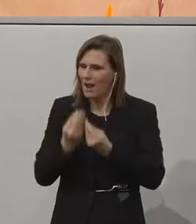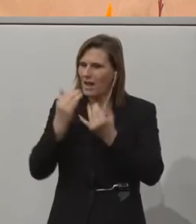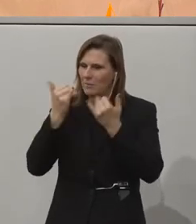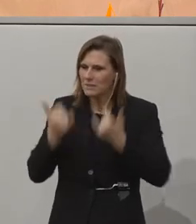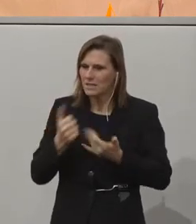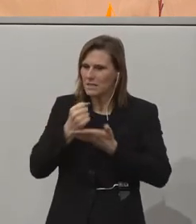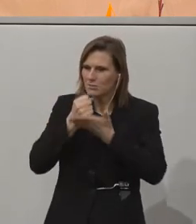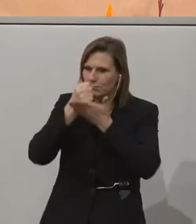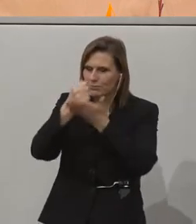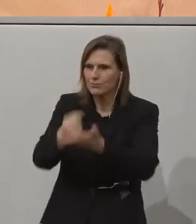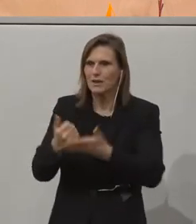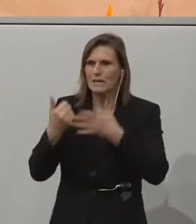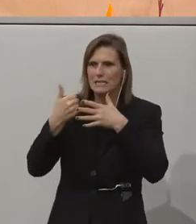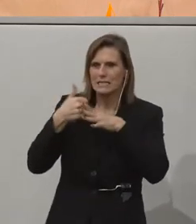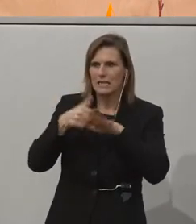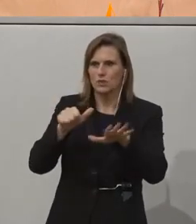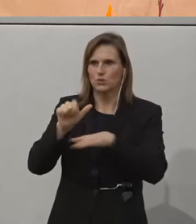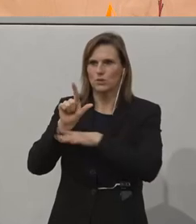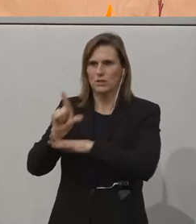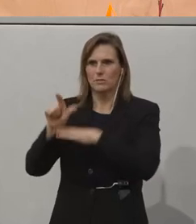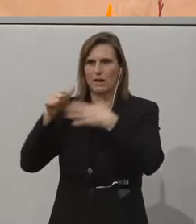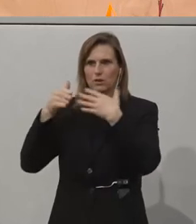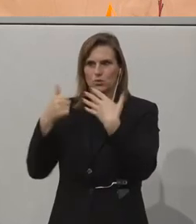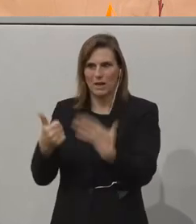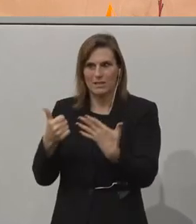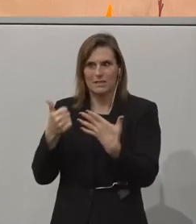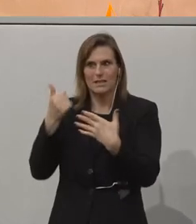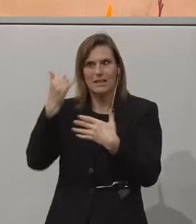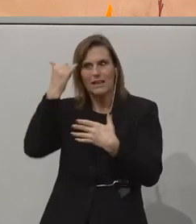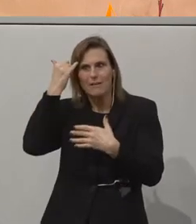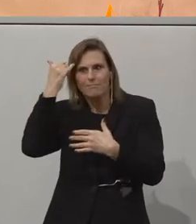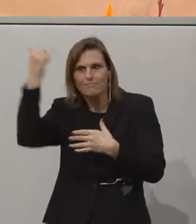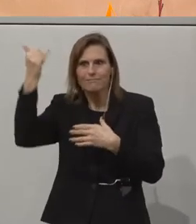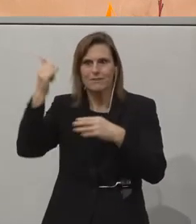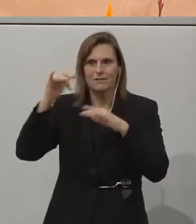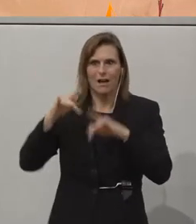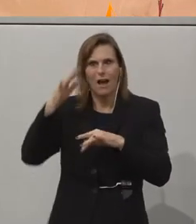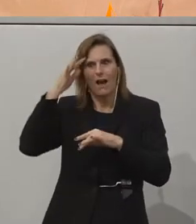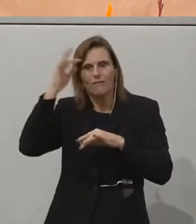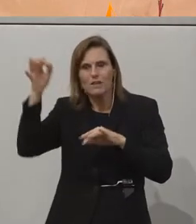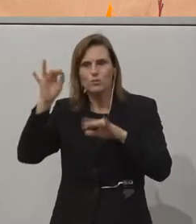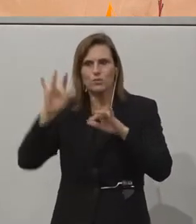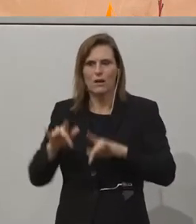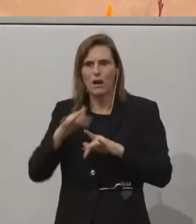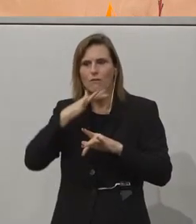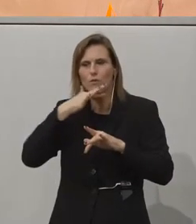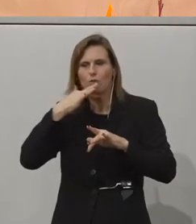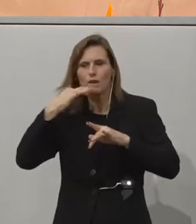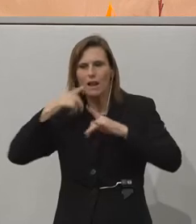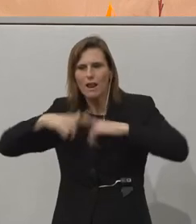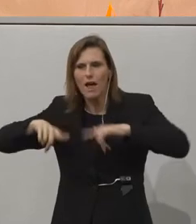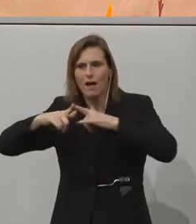662 Innovationen aus 150 Ländern, die sich wirklich bewährt haben, hier beschreiben,